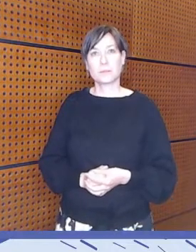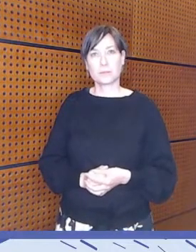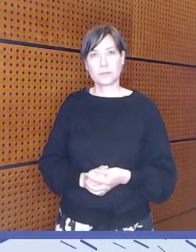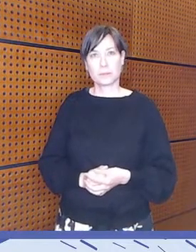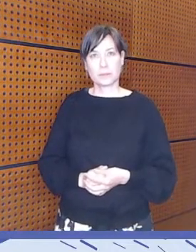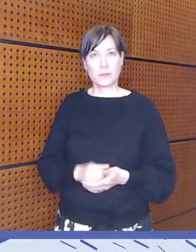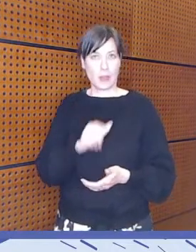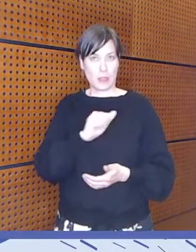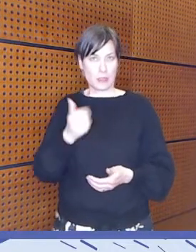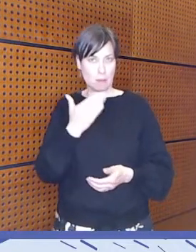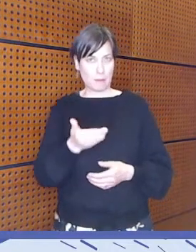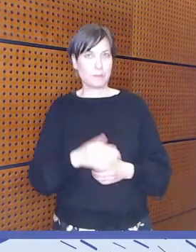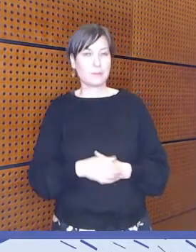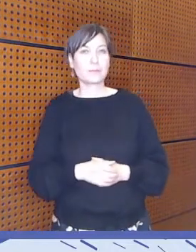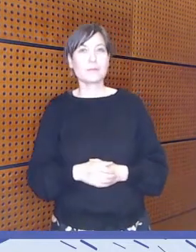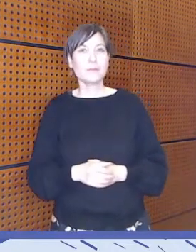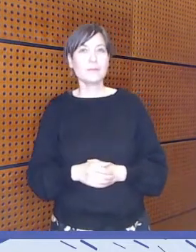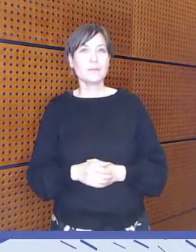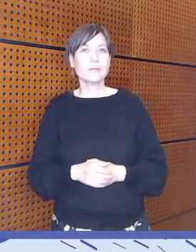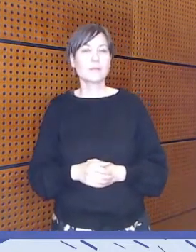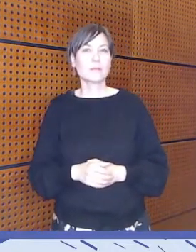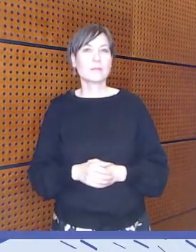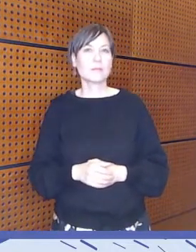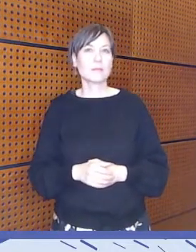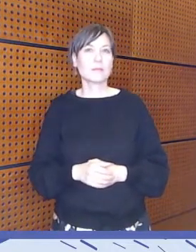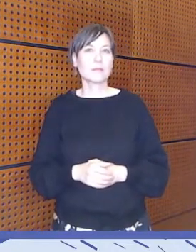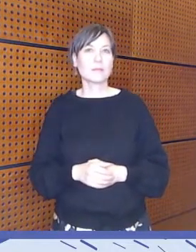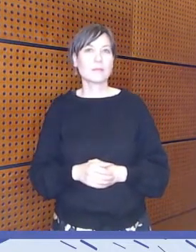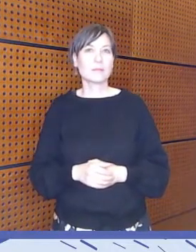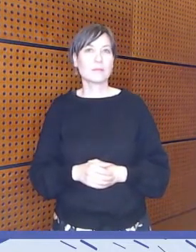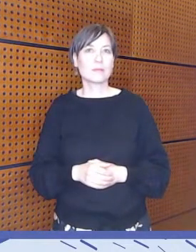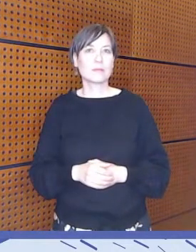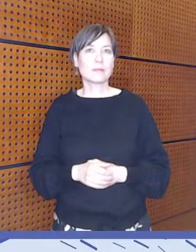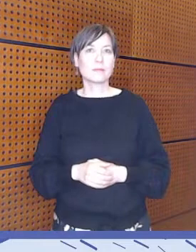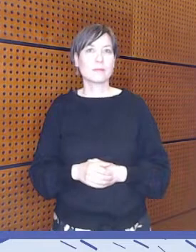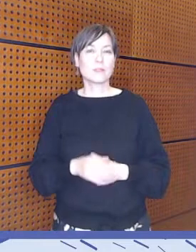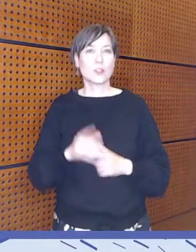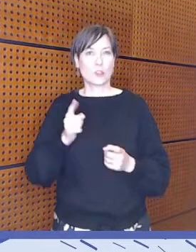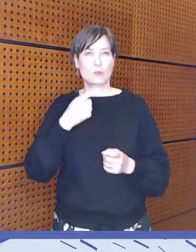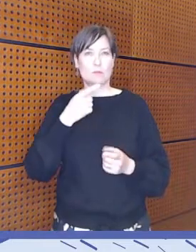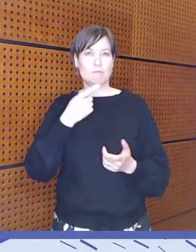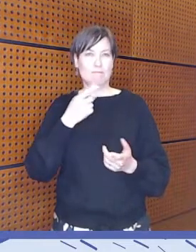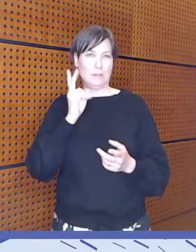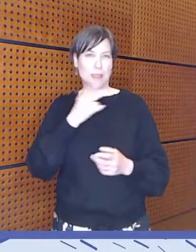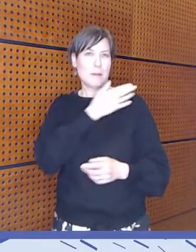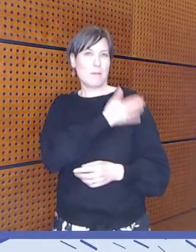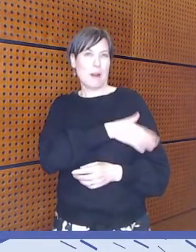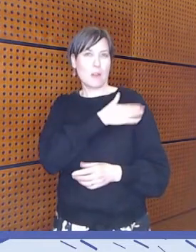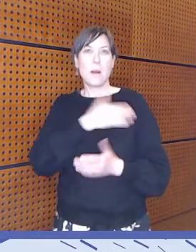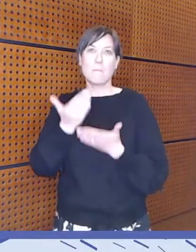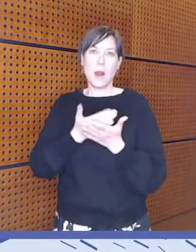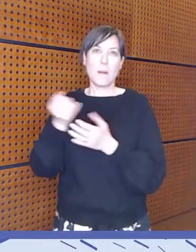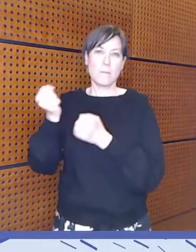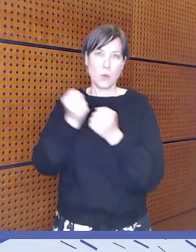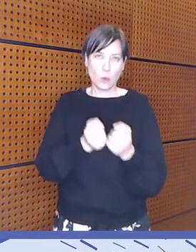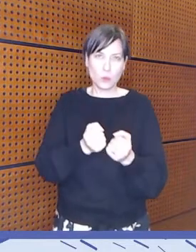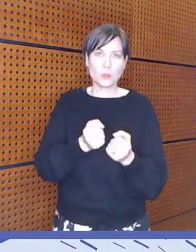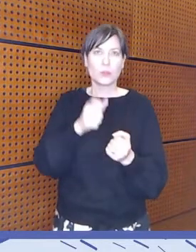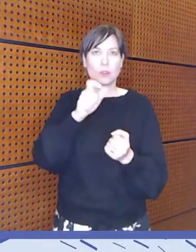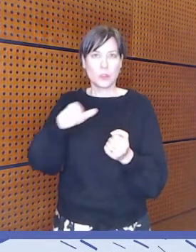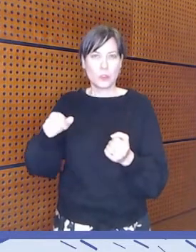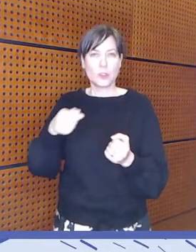Jos puhutaan vaikka sen maahanmuuttaneiden tai